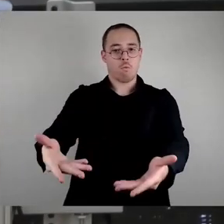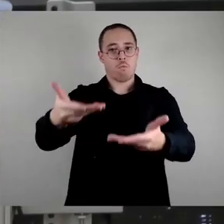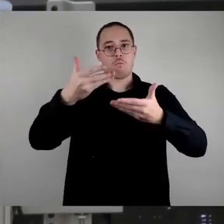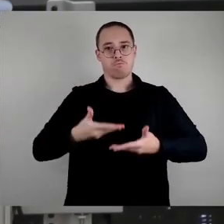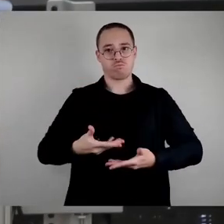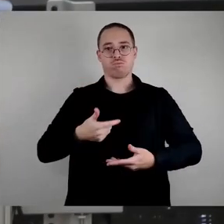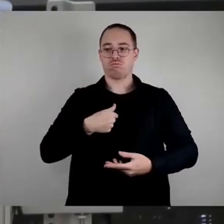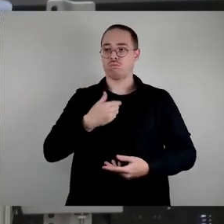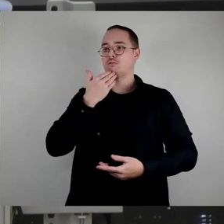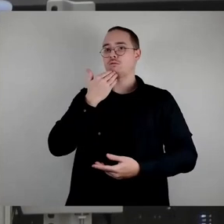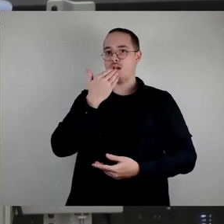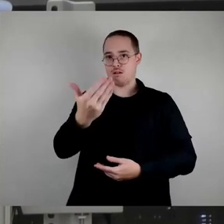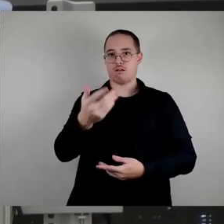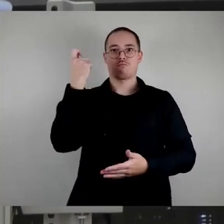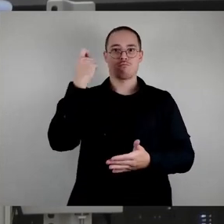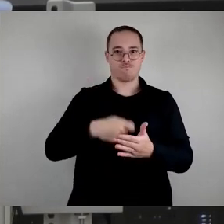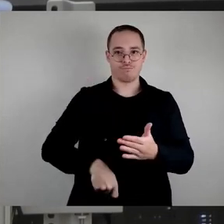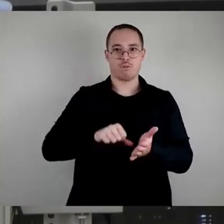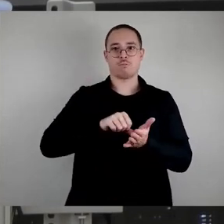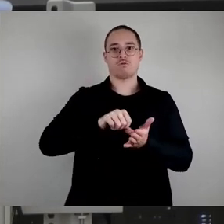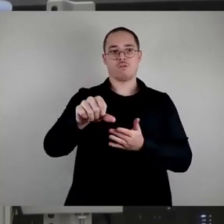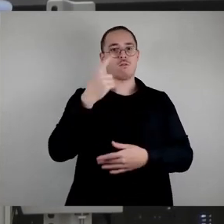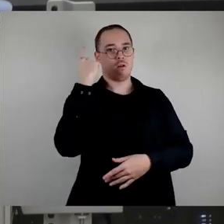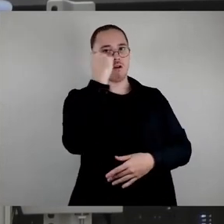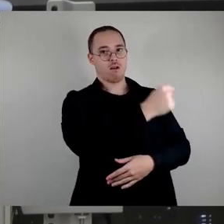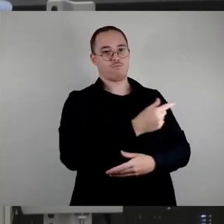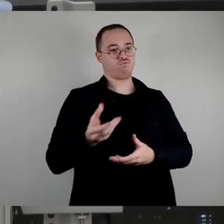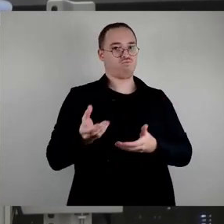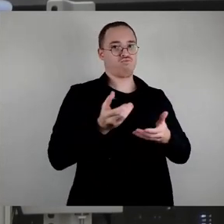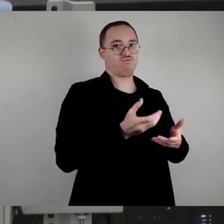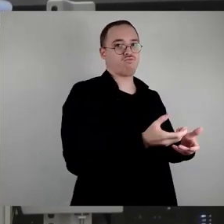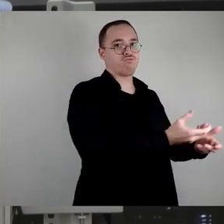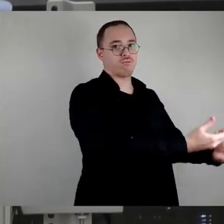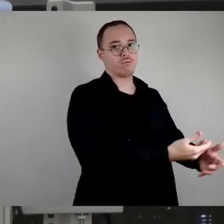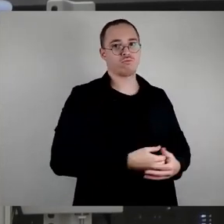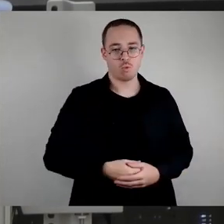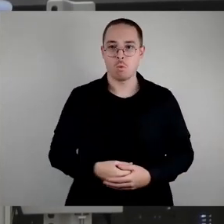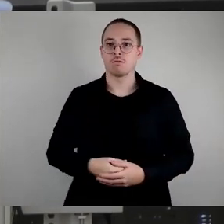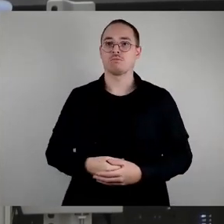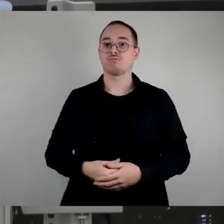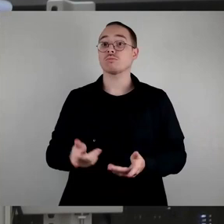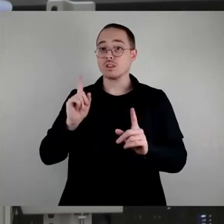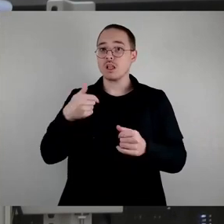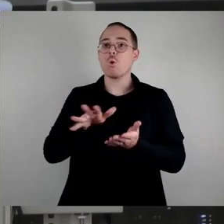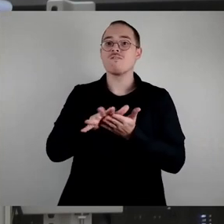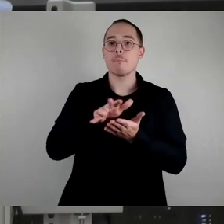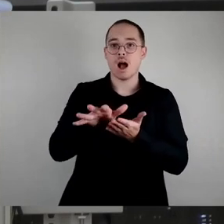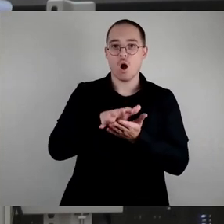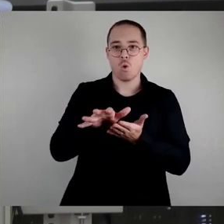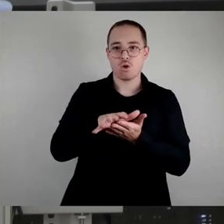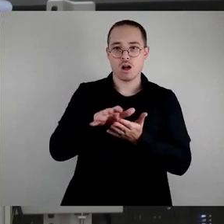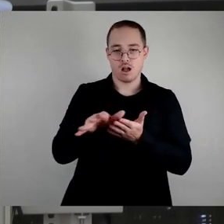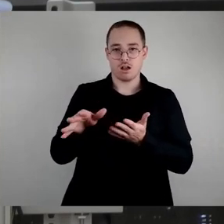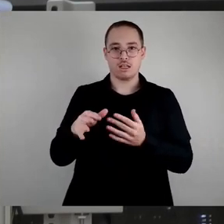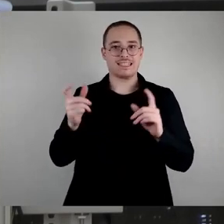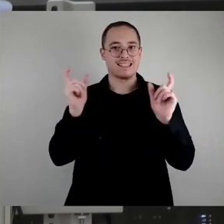so. Aber es funktioniert eben mittlerweile auch in den Supermärkten. Zum Punkt 2